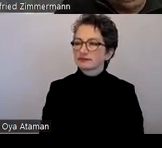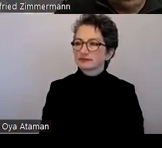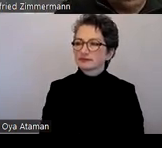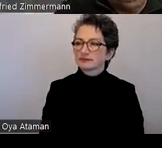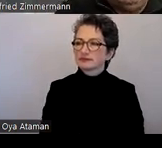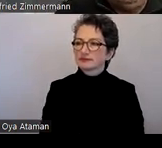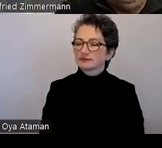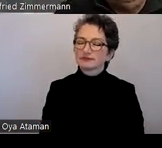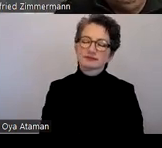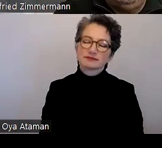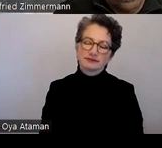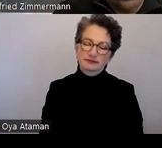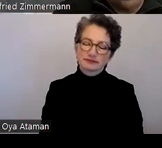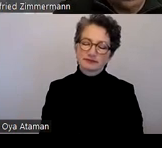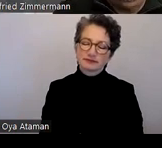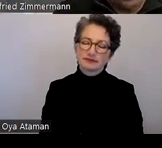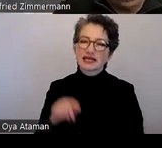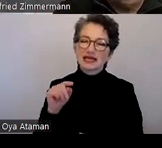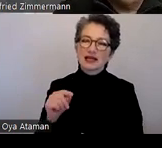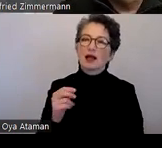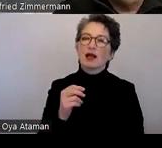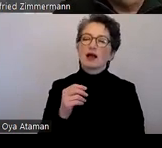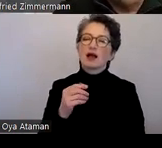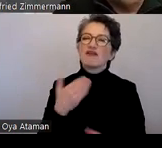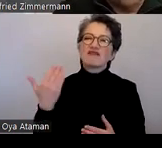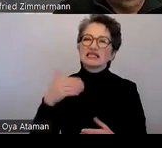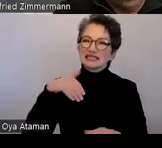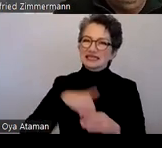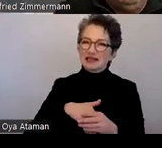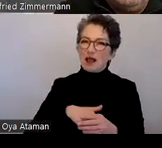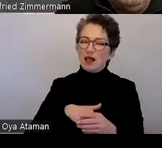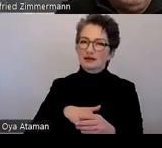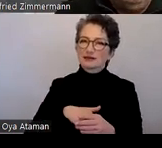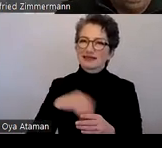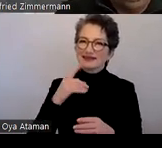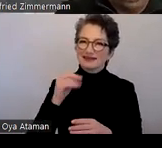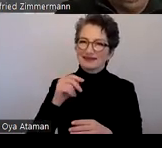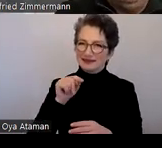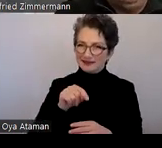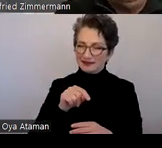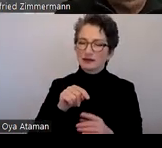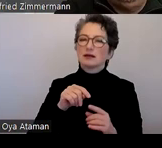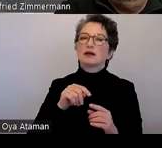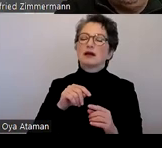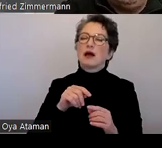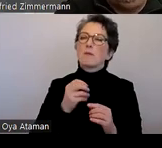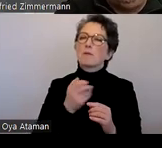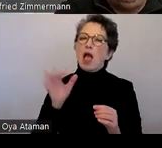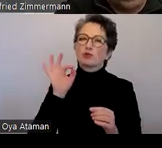ausschließlich nur einige der erwähnten Punkte, die ein